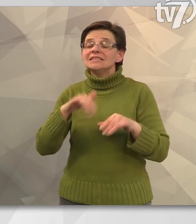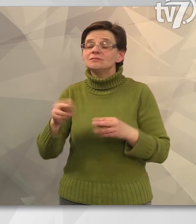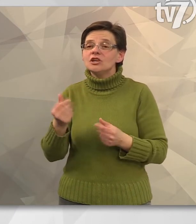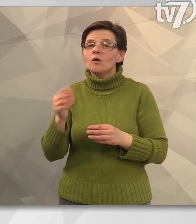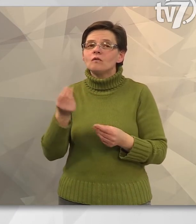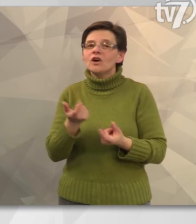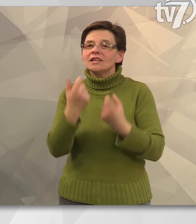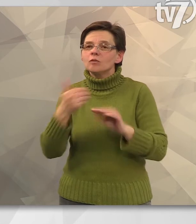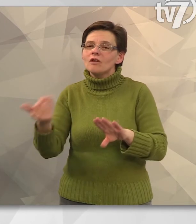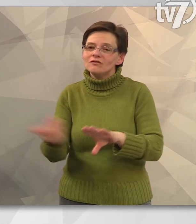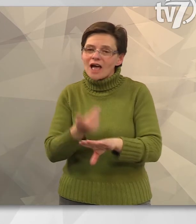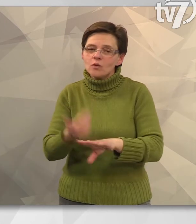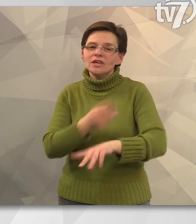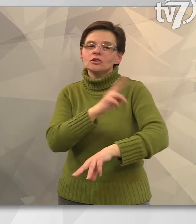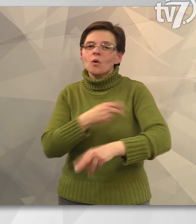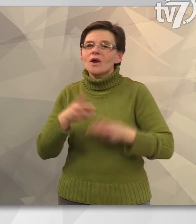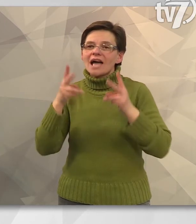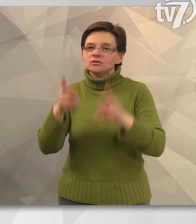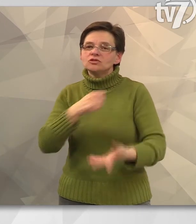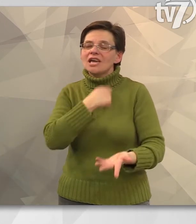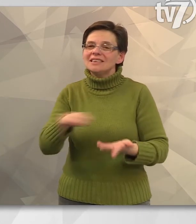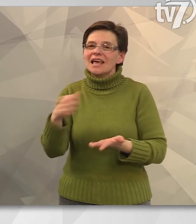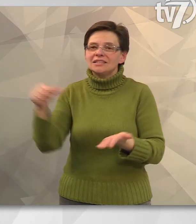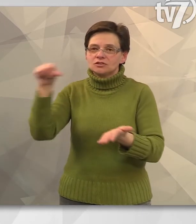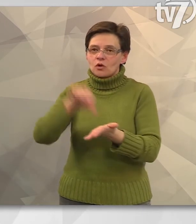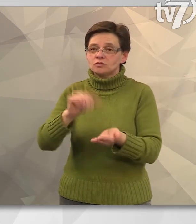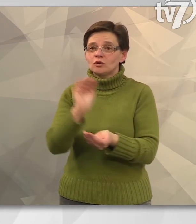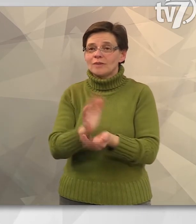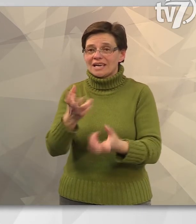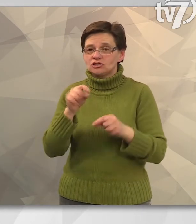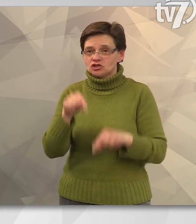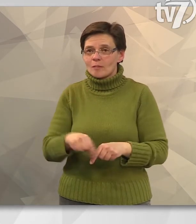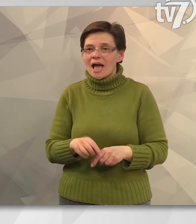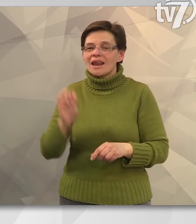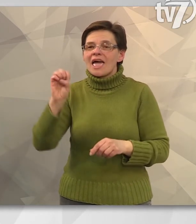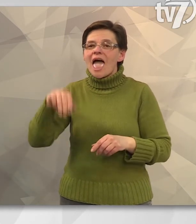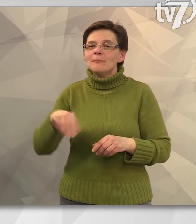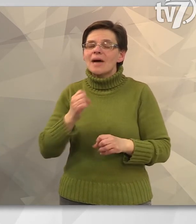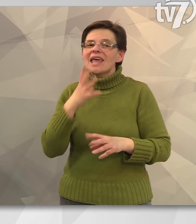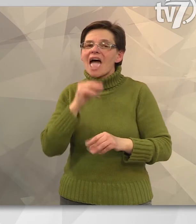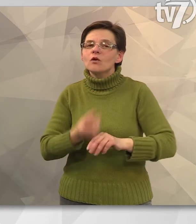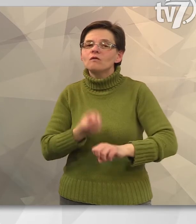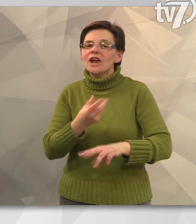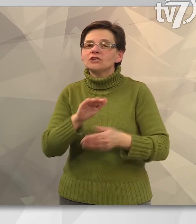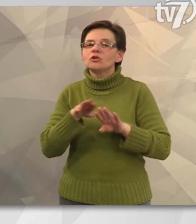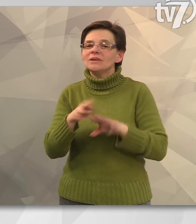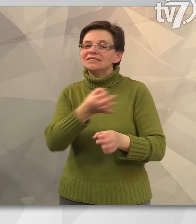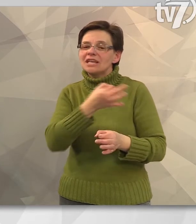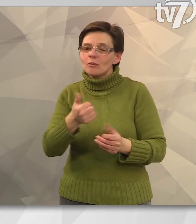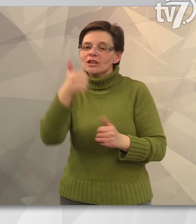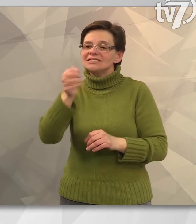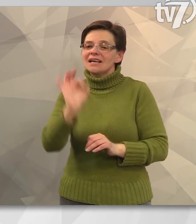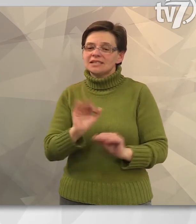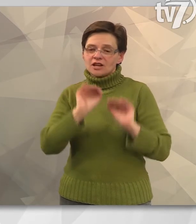10 millió forintból újul meg a kórház utcai teniszcentrum Vék és Csabán. Az emperi erőforrások minisztériumától